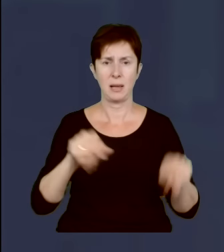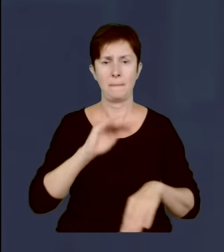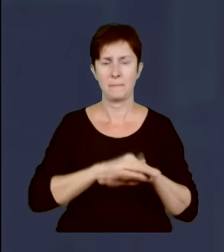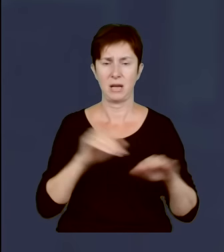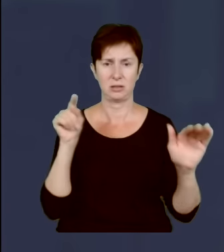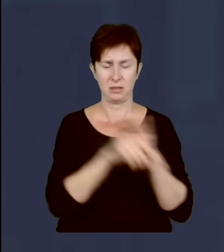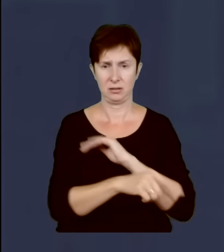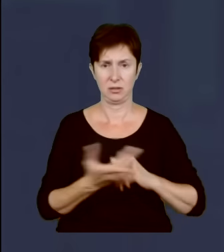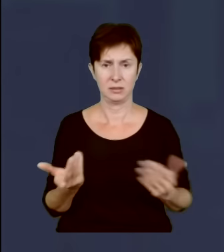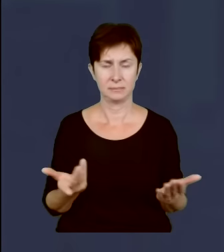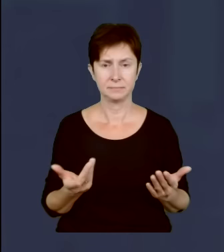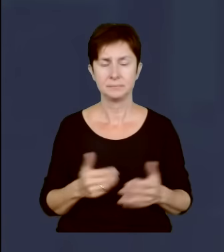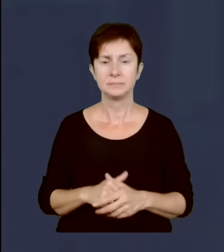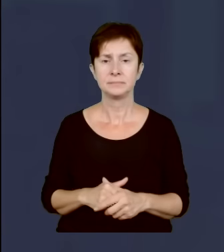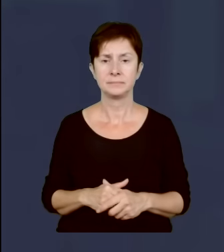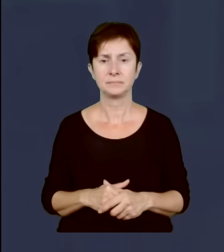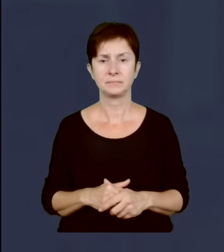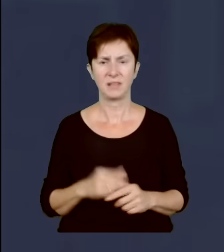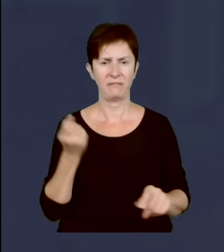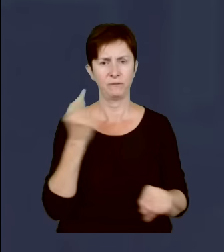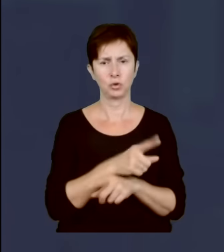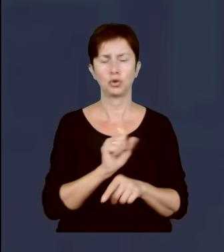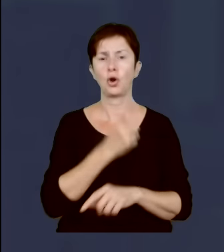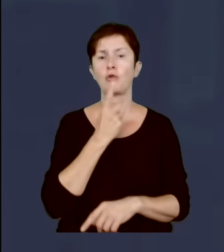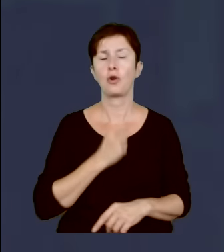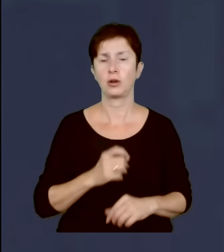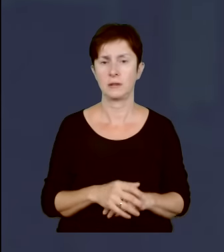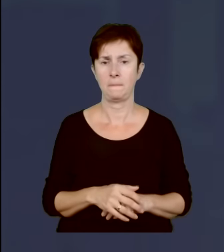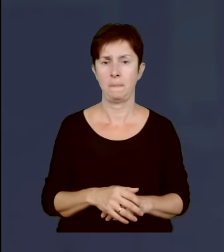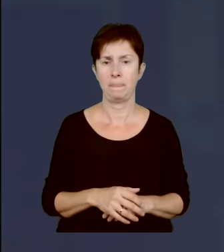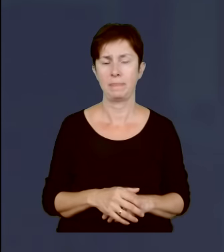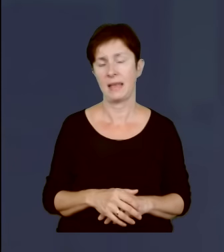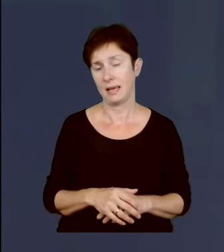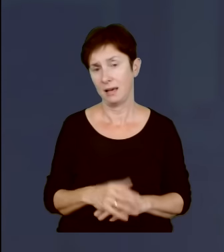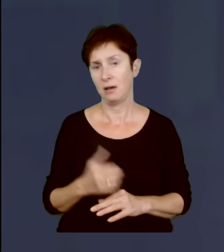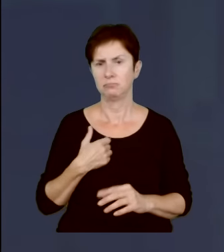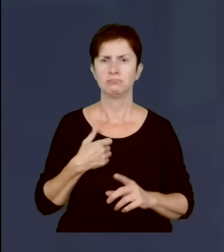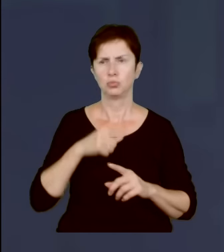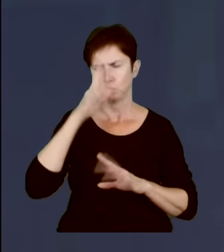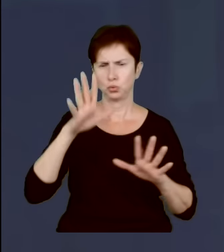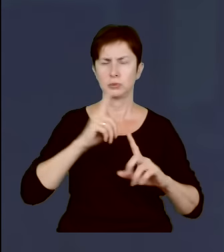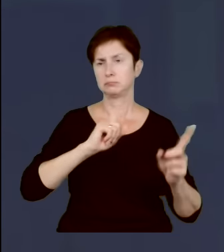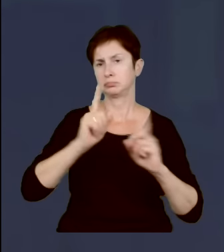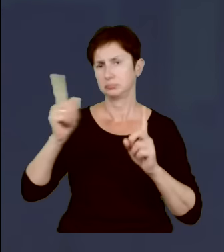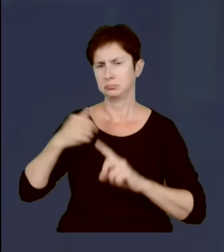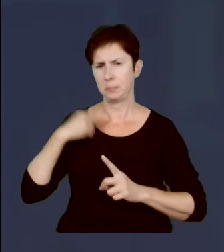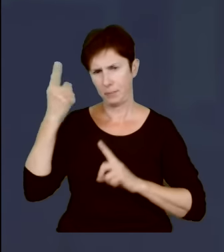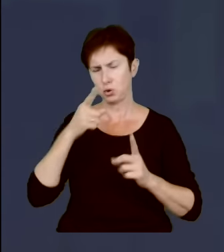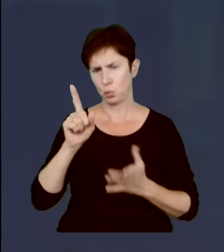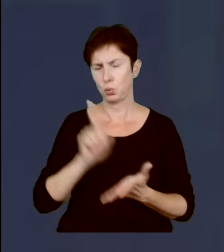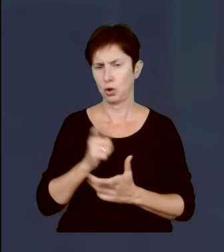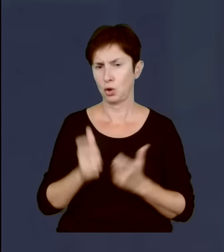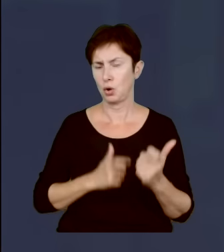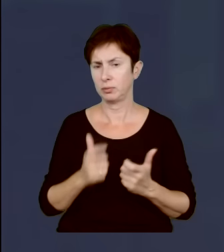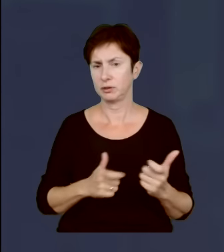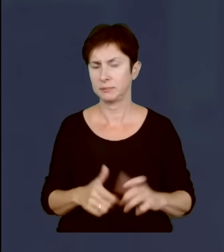migracyjnego do kosza. Po rozmowach z ludźmi sądzę, że jest to bardzo możliwe, żeby